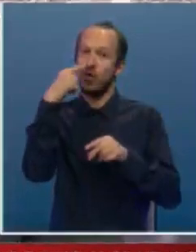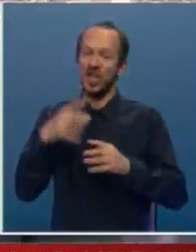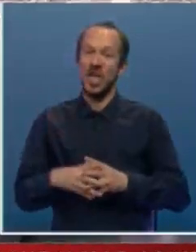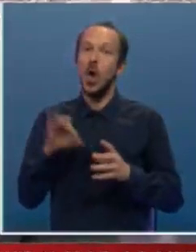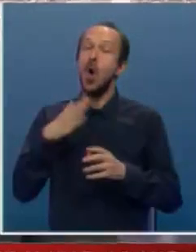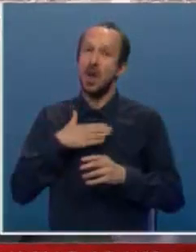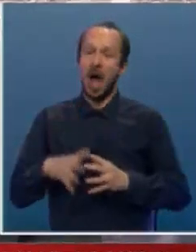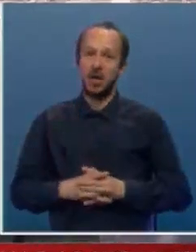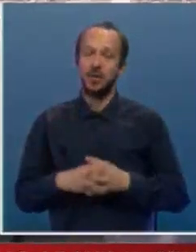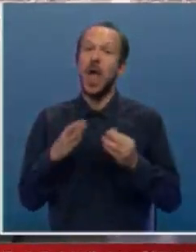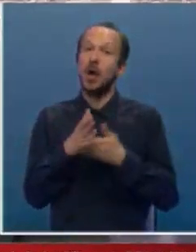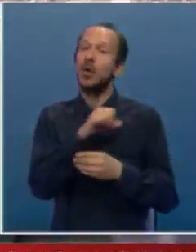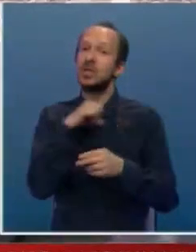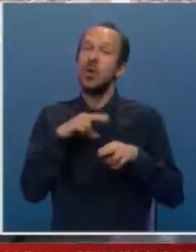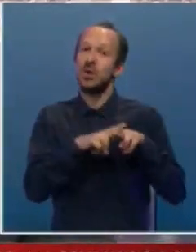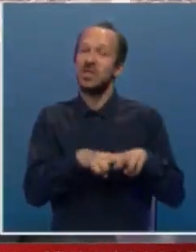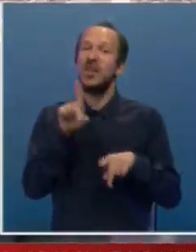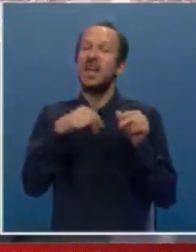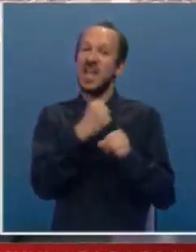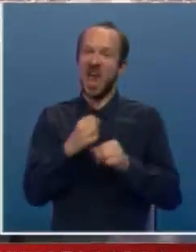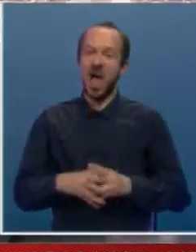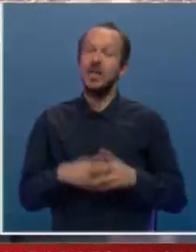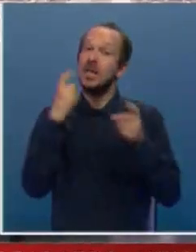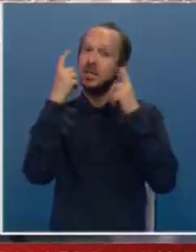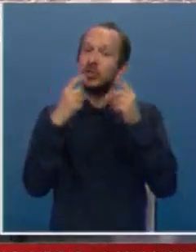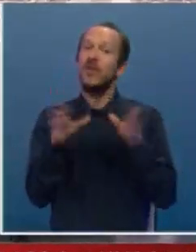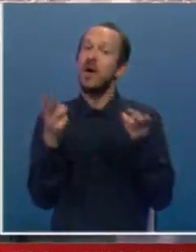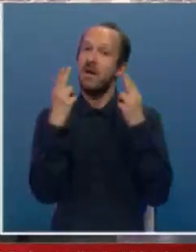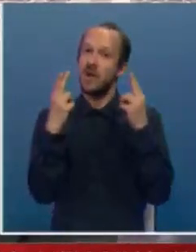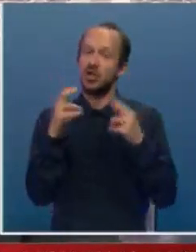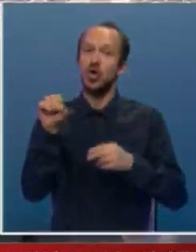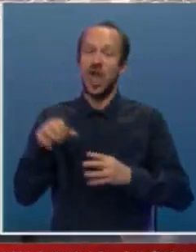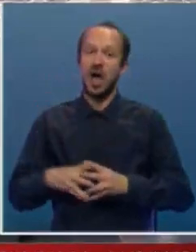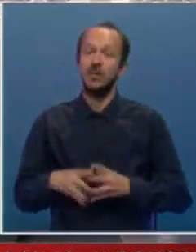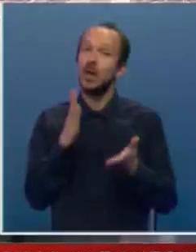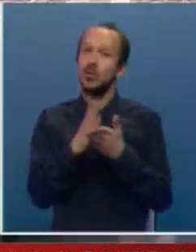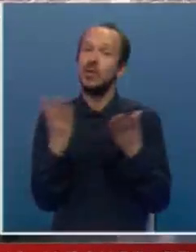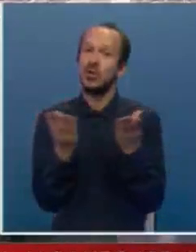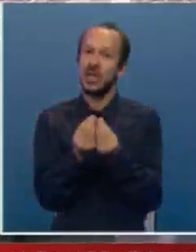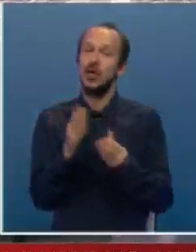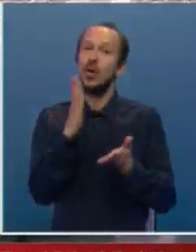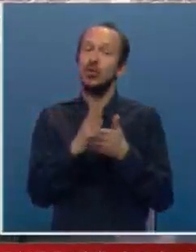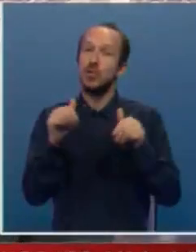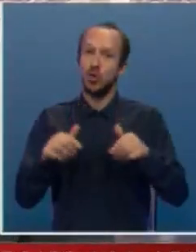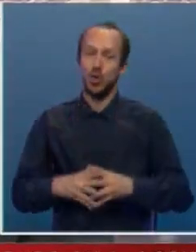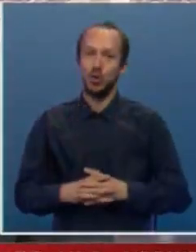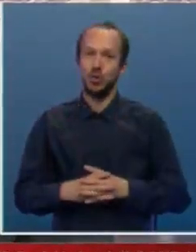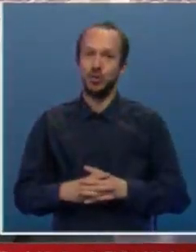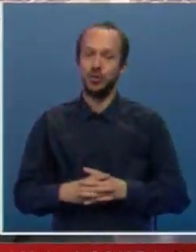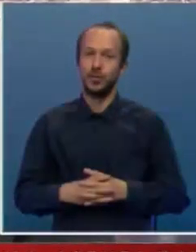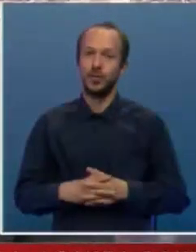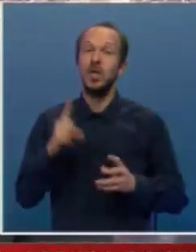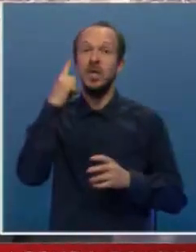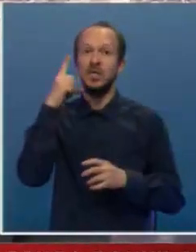o nama, a ako smo ostavili neka dijela. Tako da smatram da je veoma važno da budemo zajedno, da budemo tu, da se